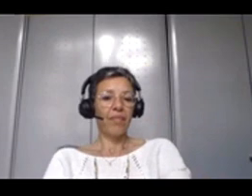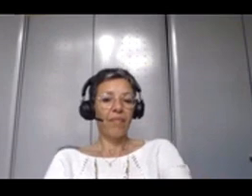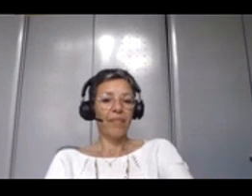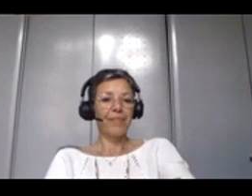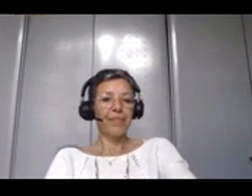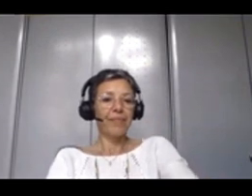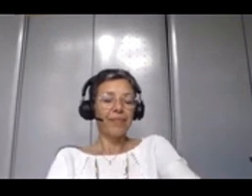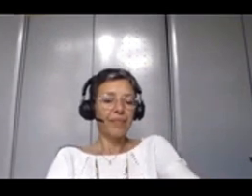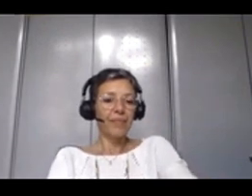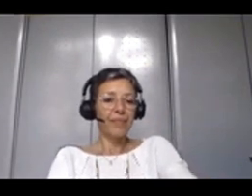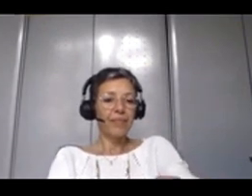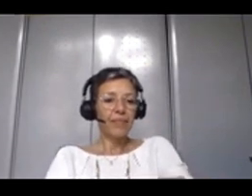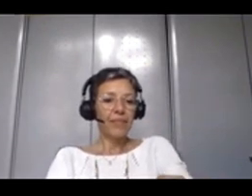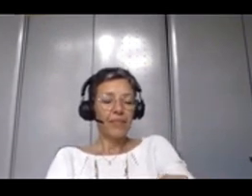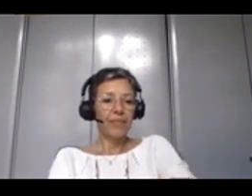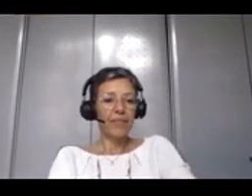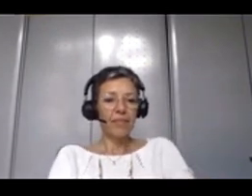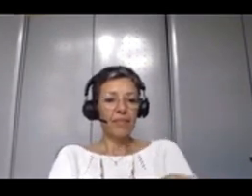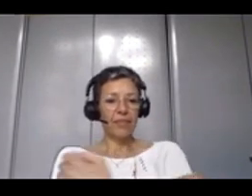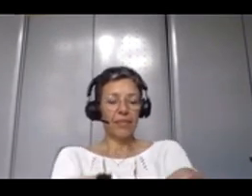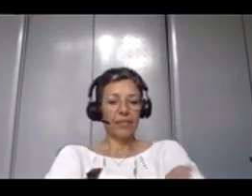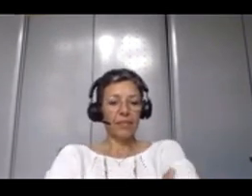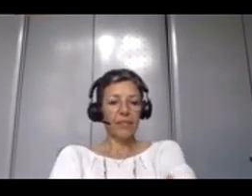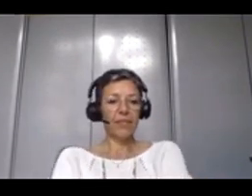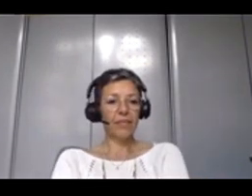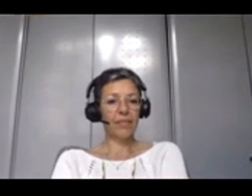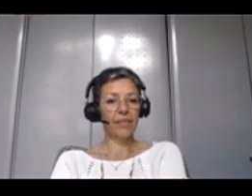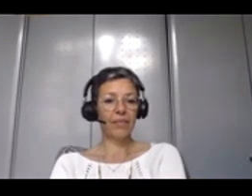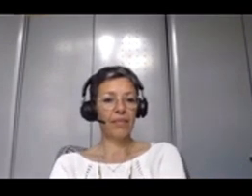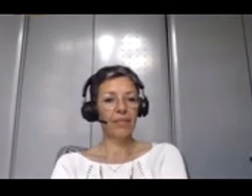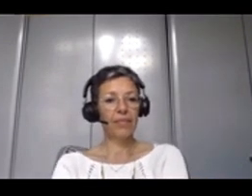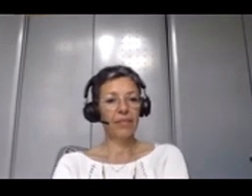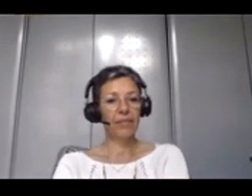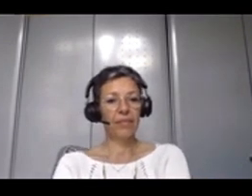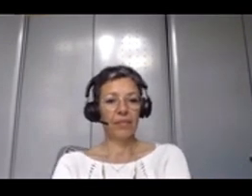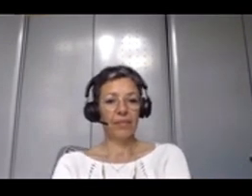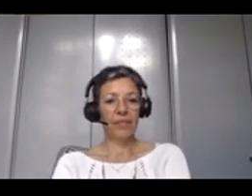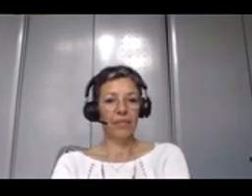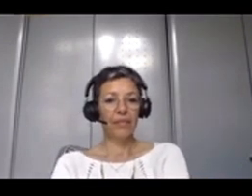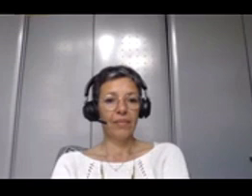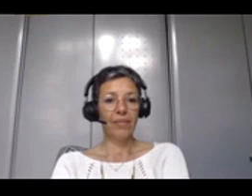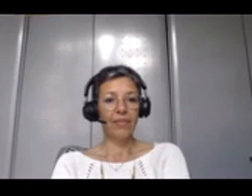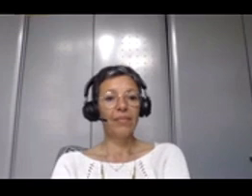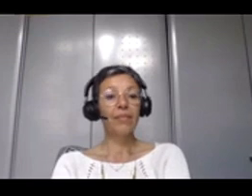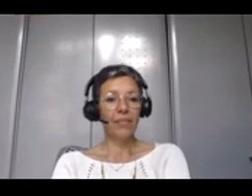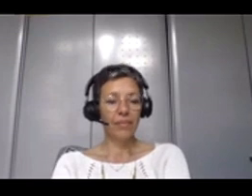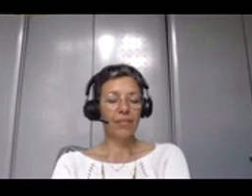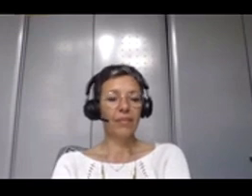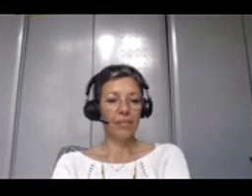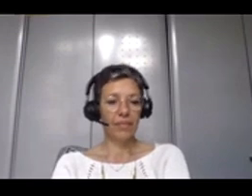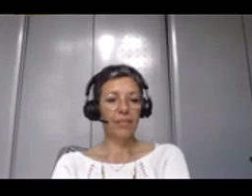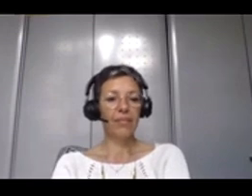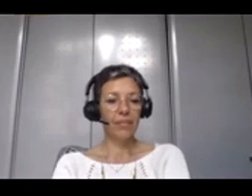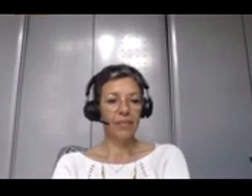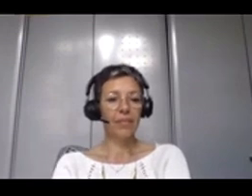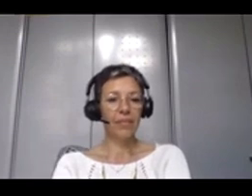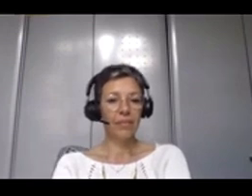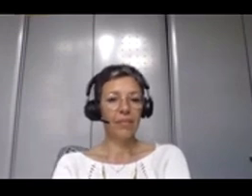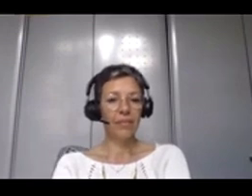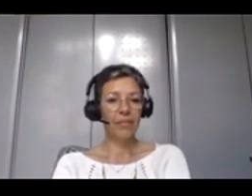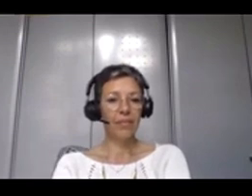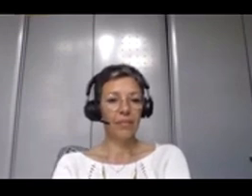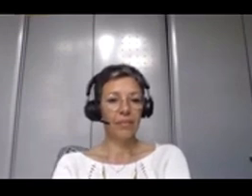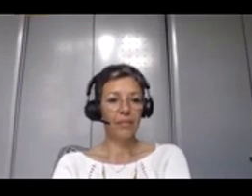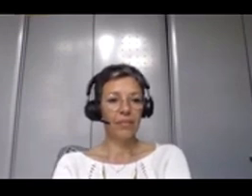des propriétés de nos ouvrages. Donc, encore une fois, on parle toujours d'informations quand on parle de ça. Et le